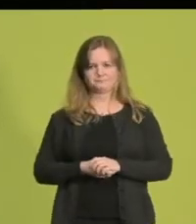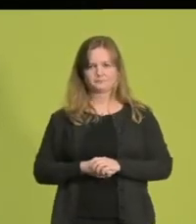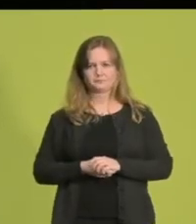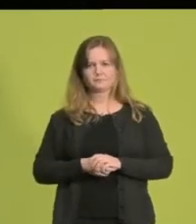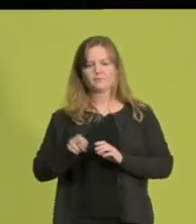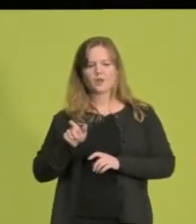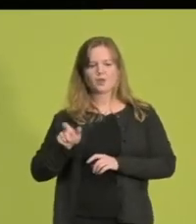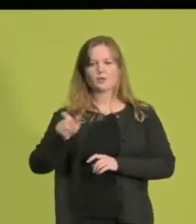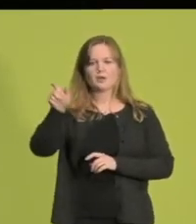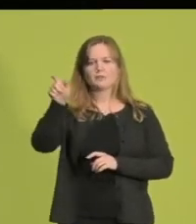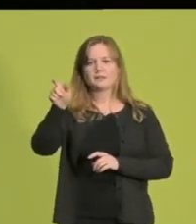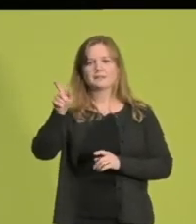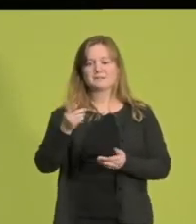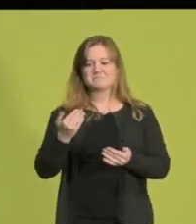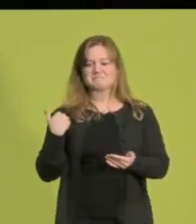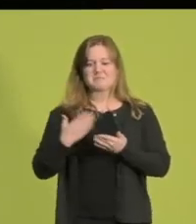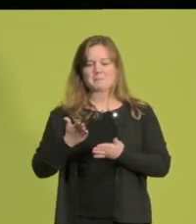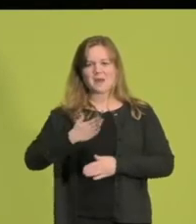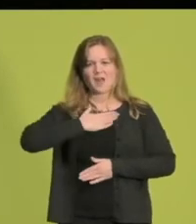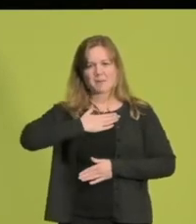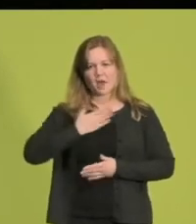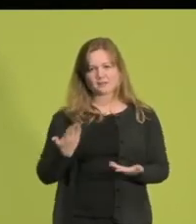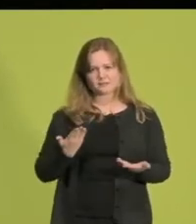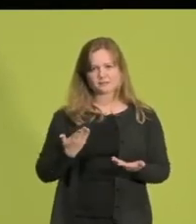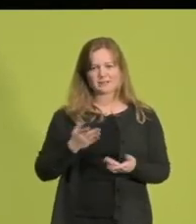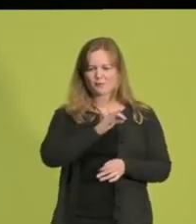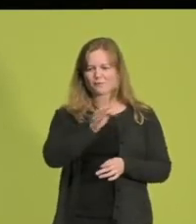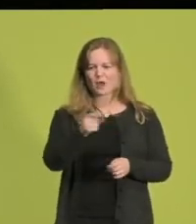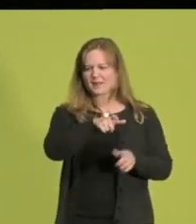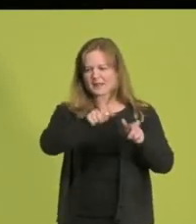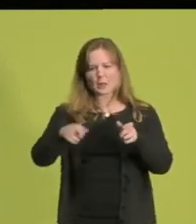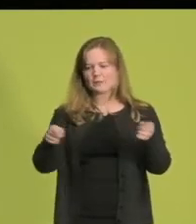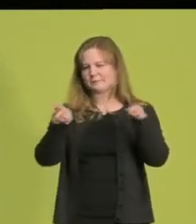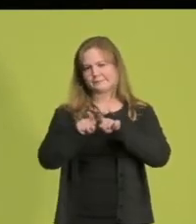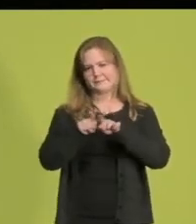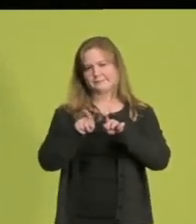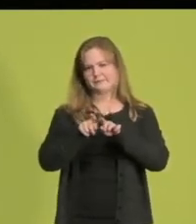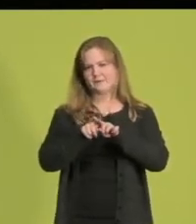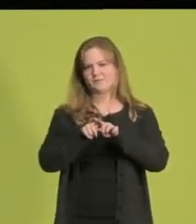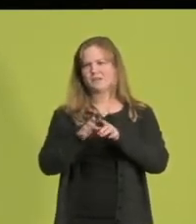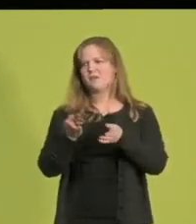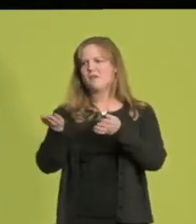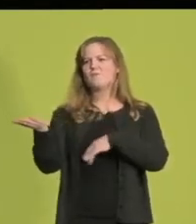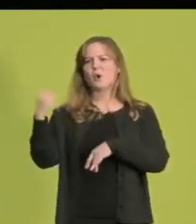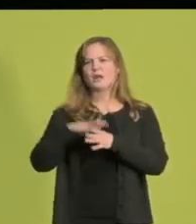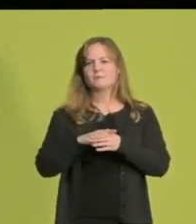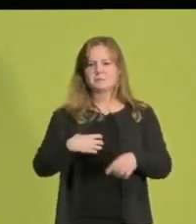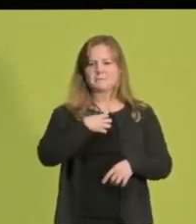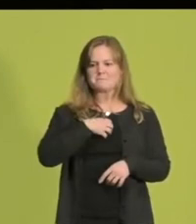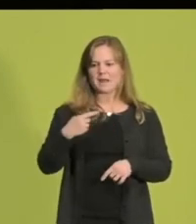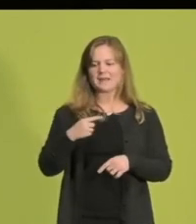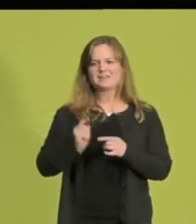NRW ist längst meine Heimat geworden und auch für viele andere Menschen, die noch von viel weiter her kommen als aus Bayern.